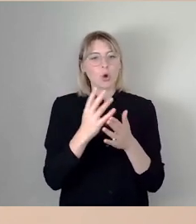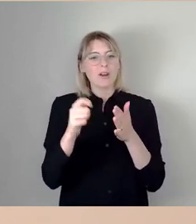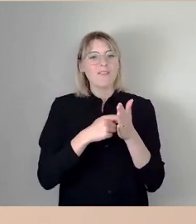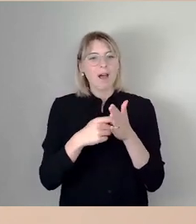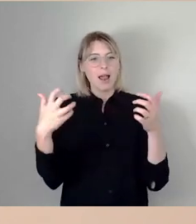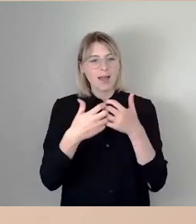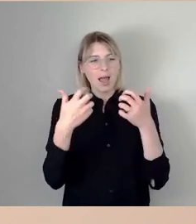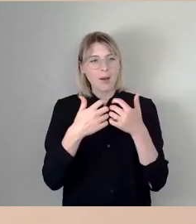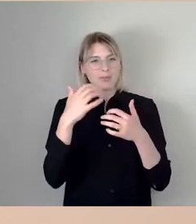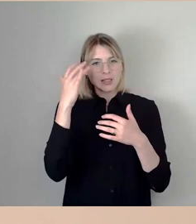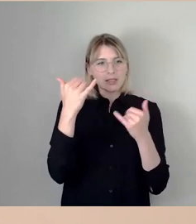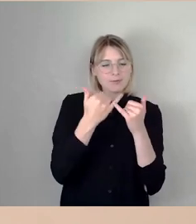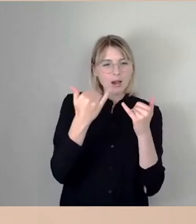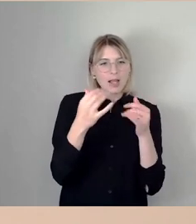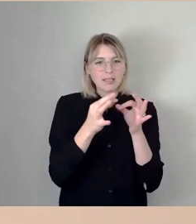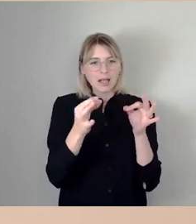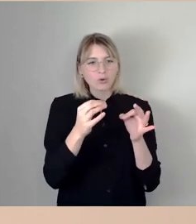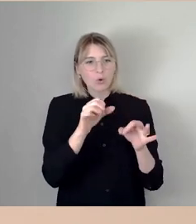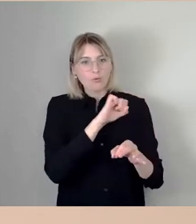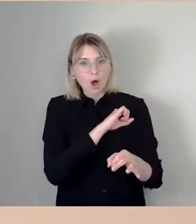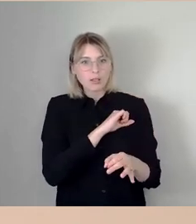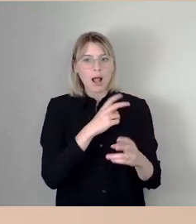ob sie aus der Satzung irgendwelche Vor und Nachteile haben.